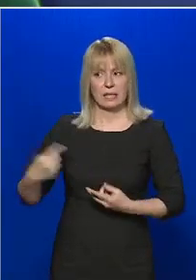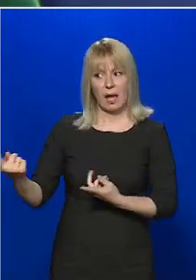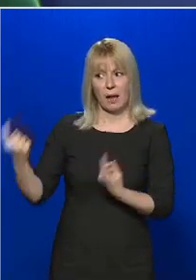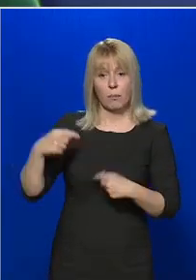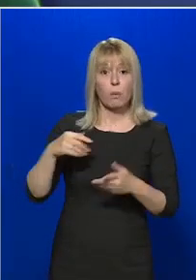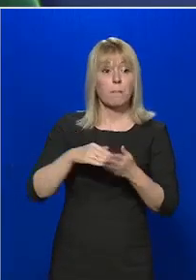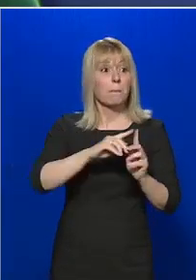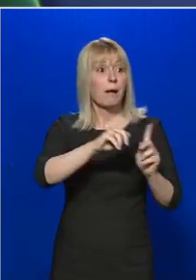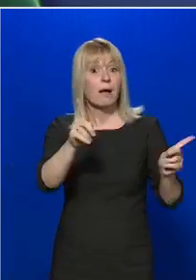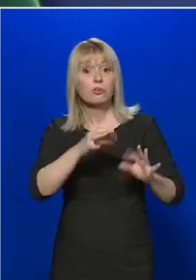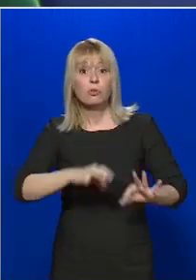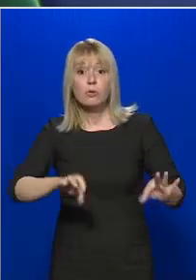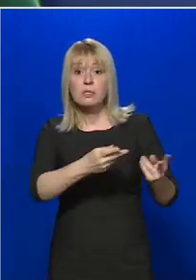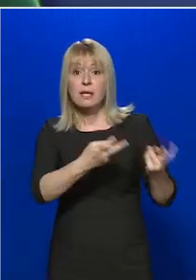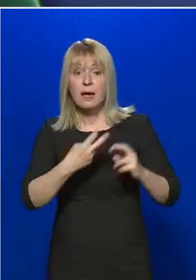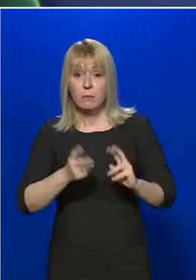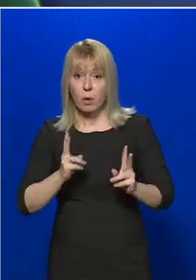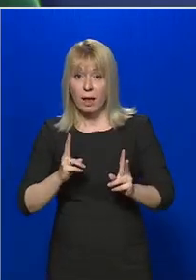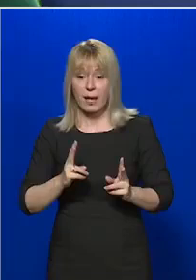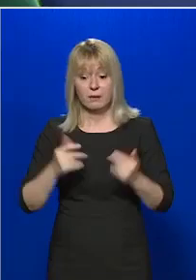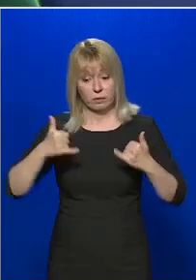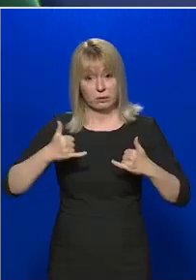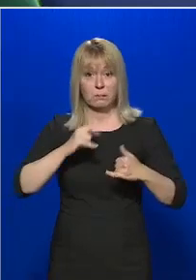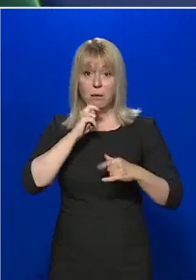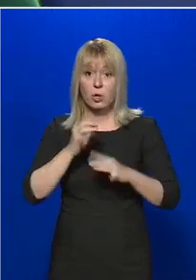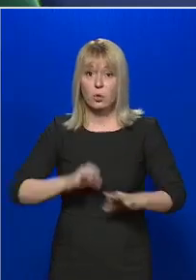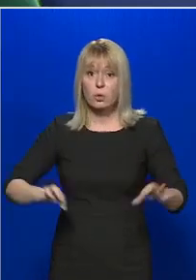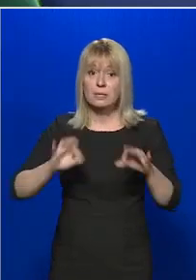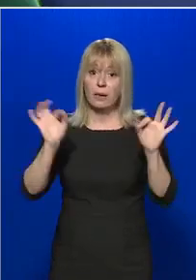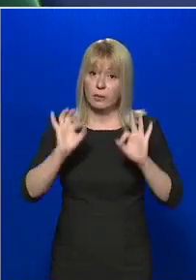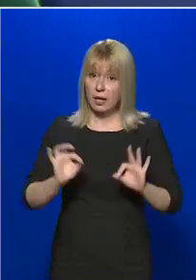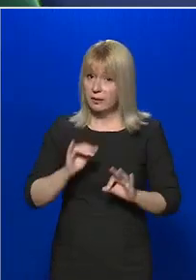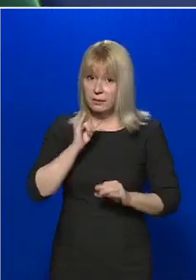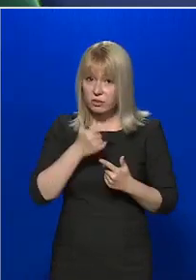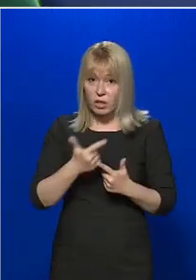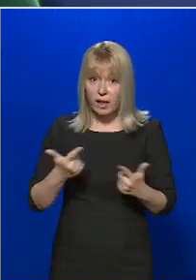és van-e itthoni tömeges gyártásra lehetőség, és mennyi?